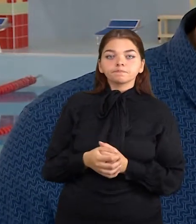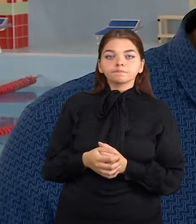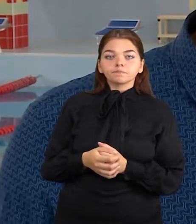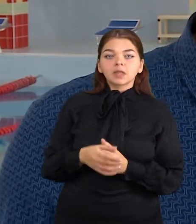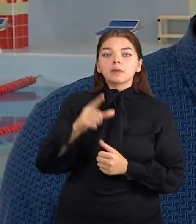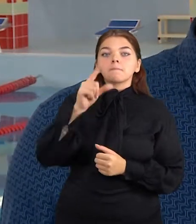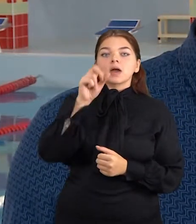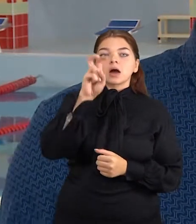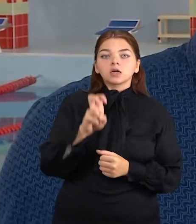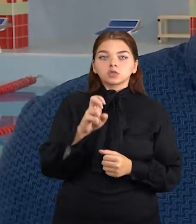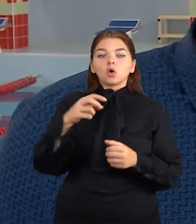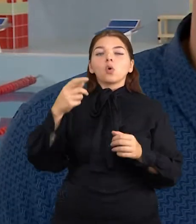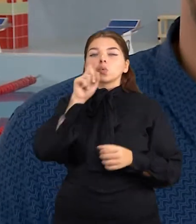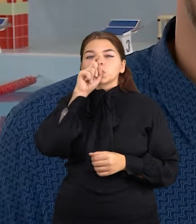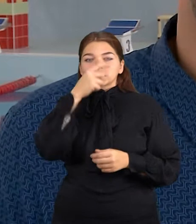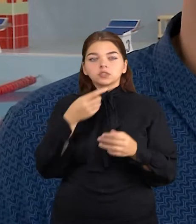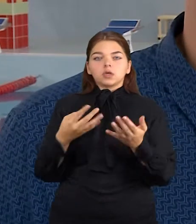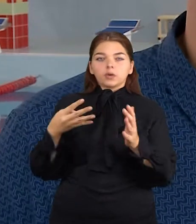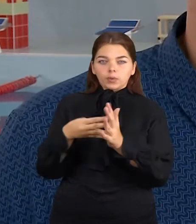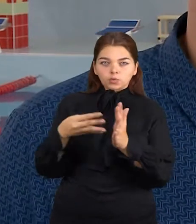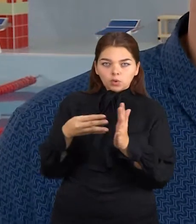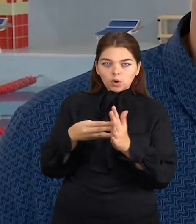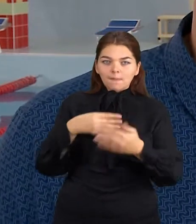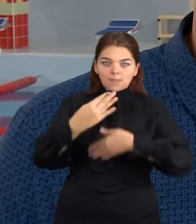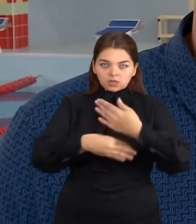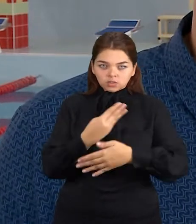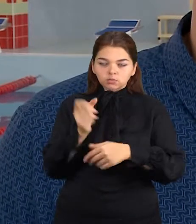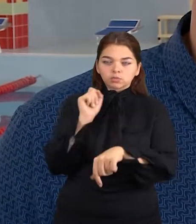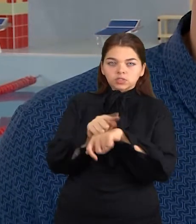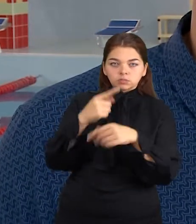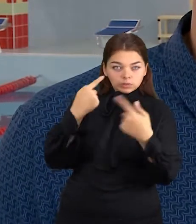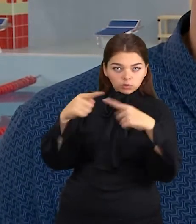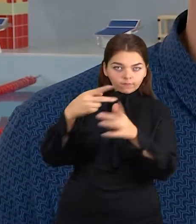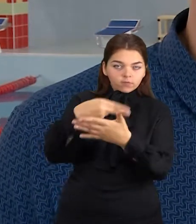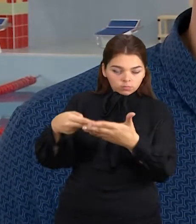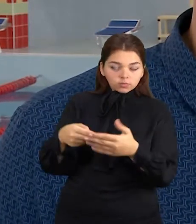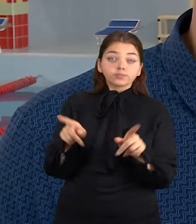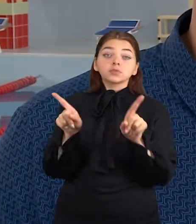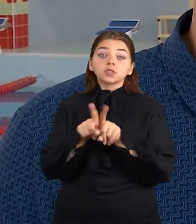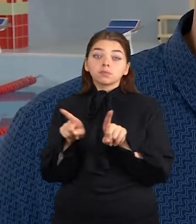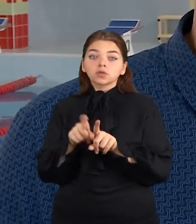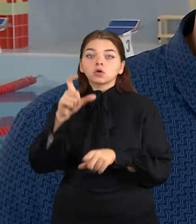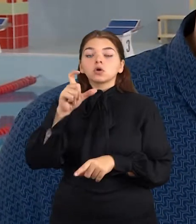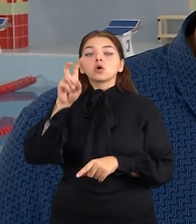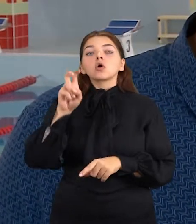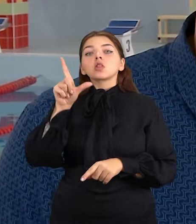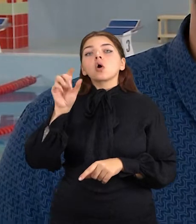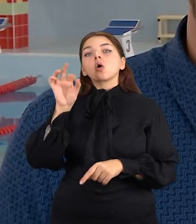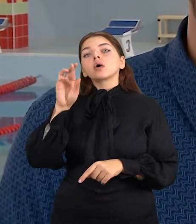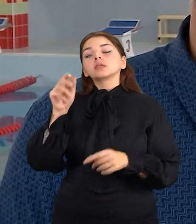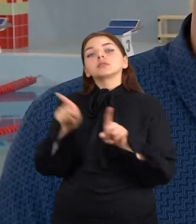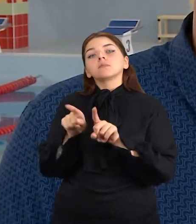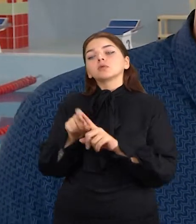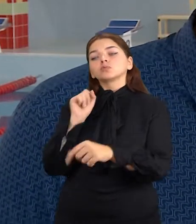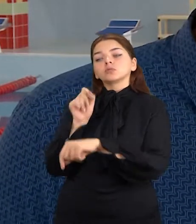prūkštį reguliuoti ir chlorą patį. Tai būtent iš vokliškų